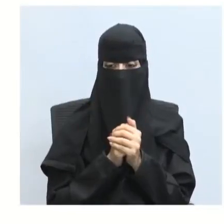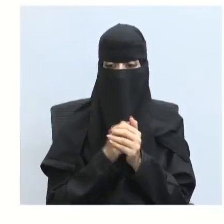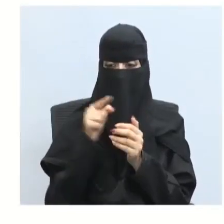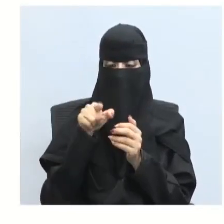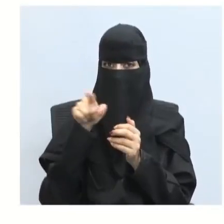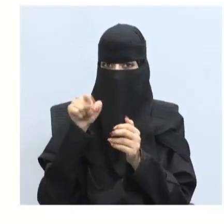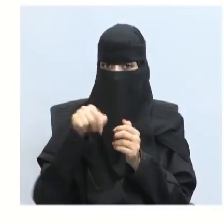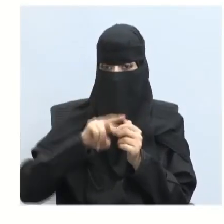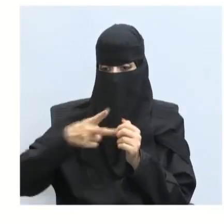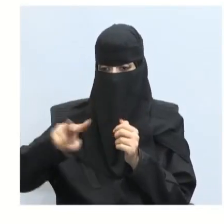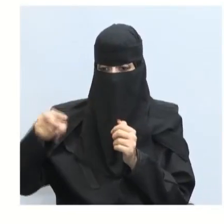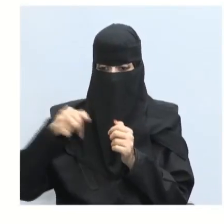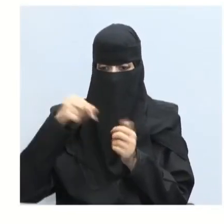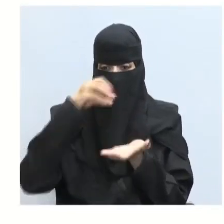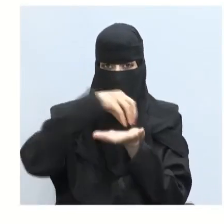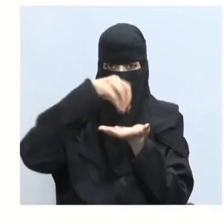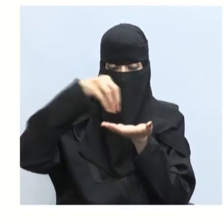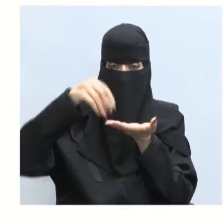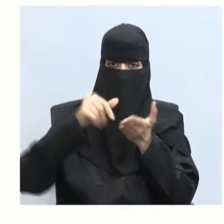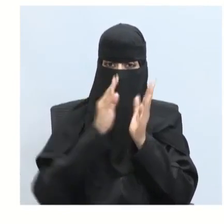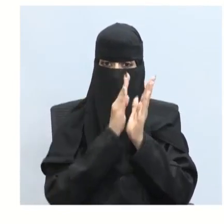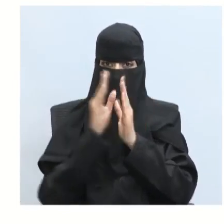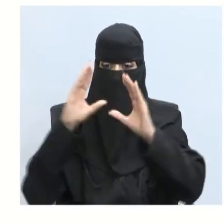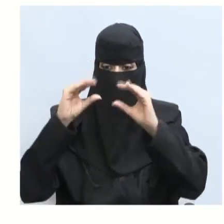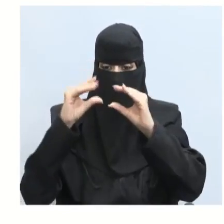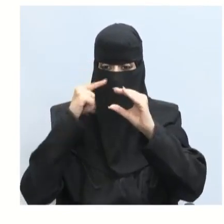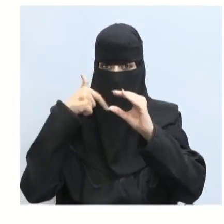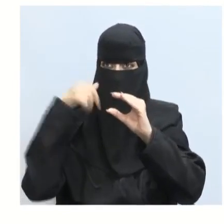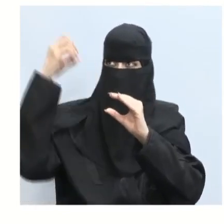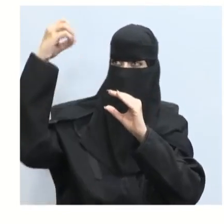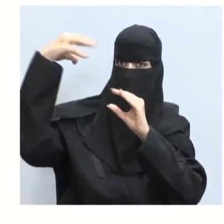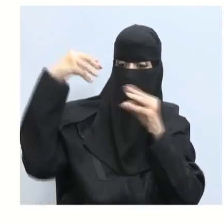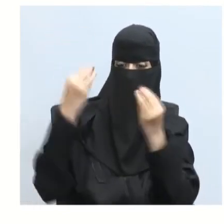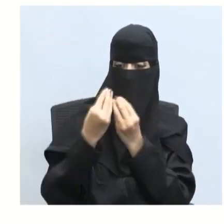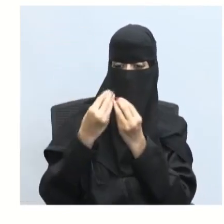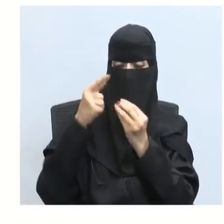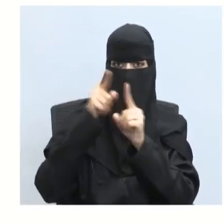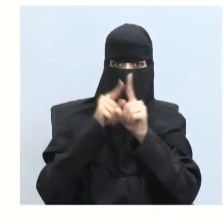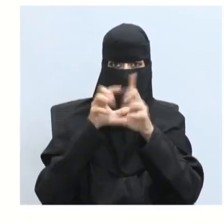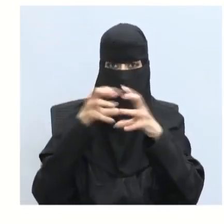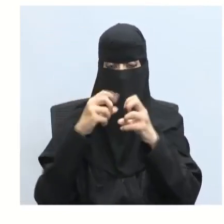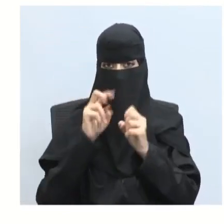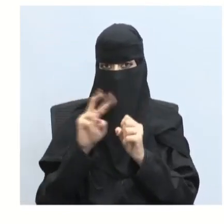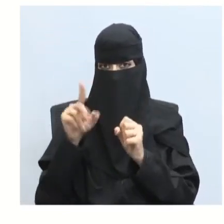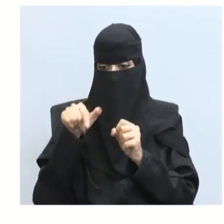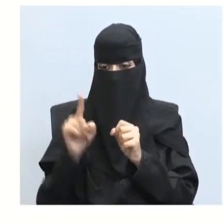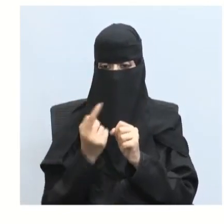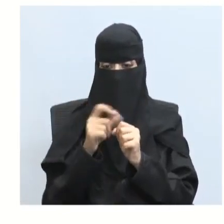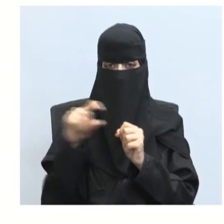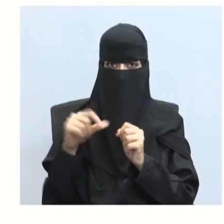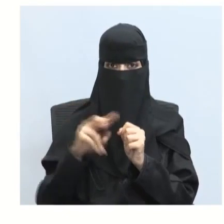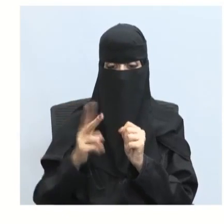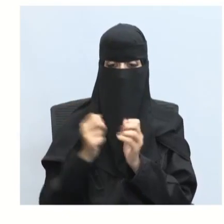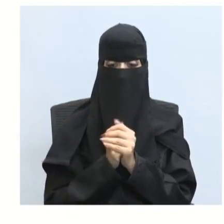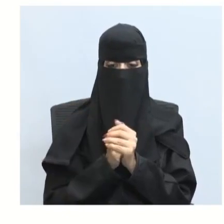ذكرنا أيضا فيما بعد أنواع الأوساط المادية عن طريق نفاذ